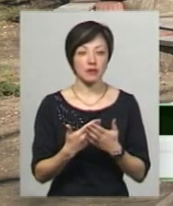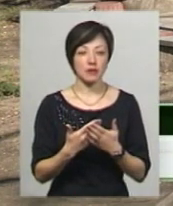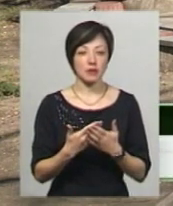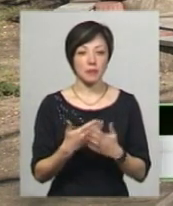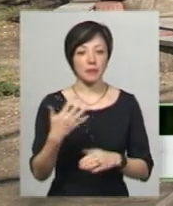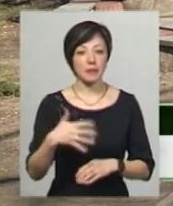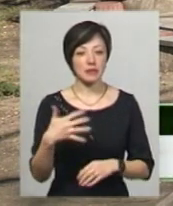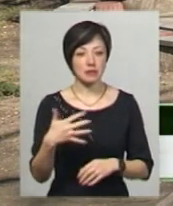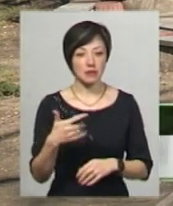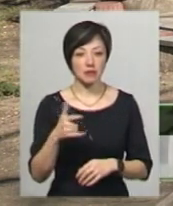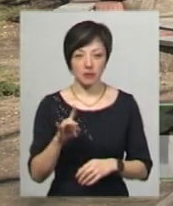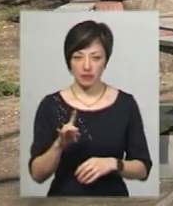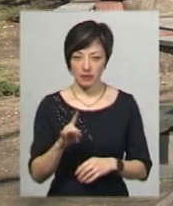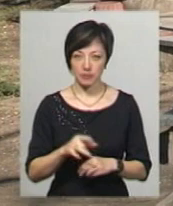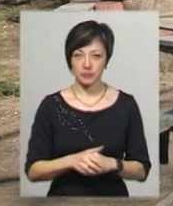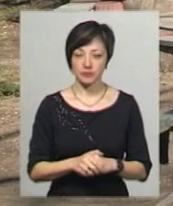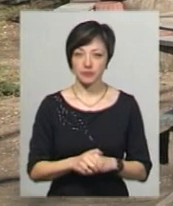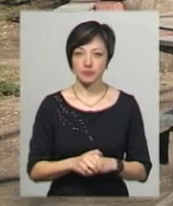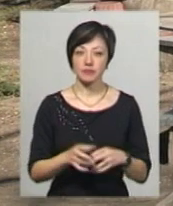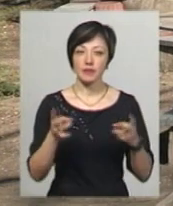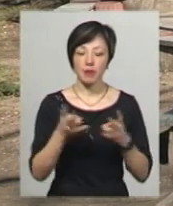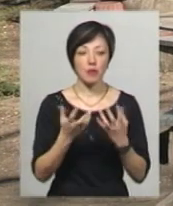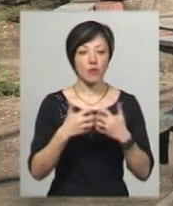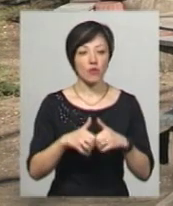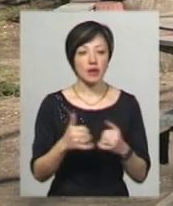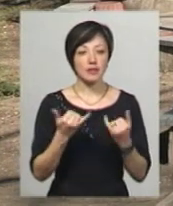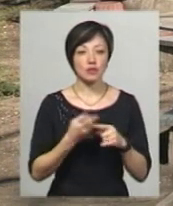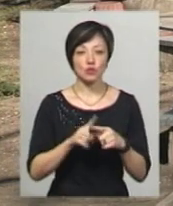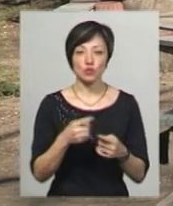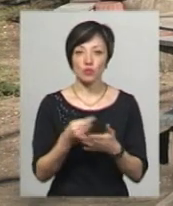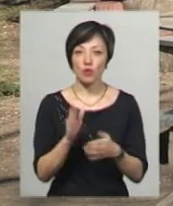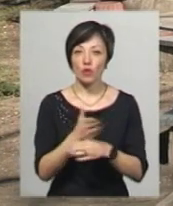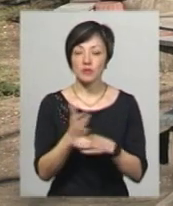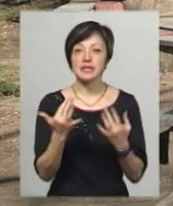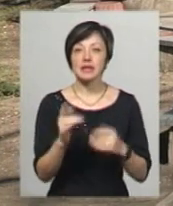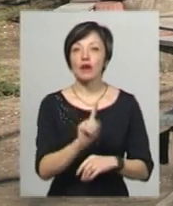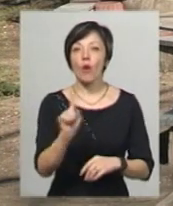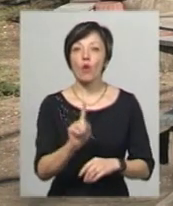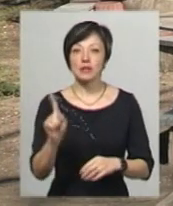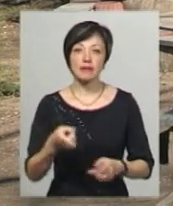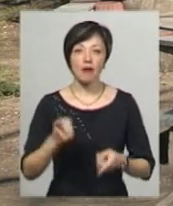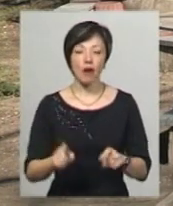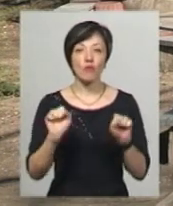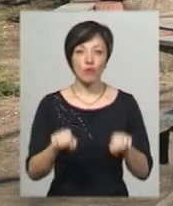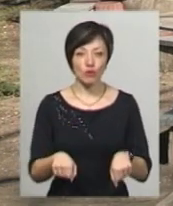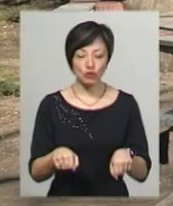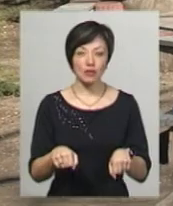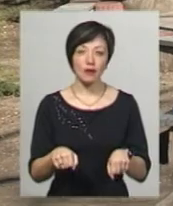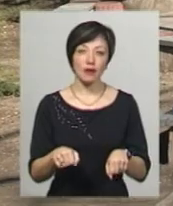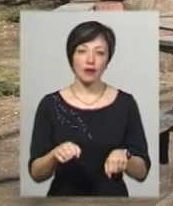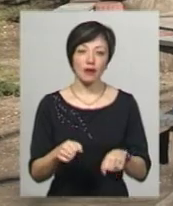від 50 гривень. Треба порахувати, тепер цю суму розбити, скільки годин реально можна